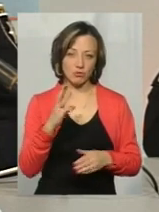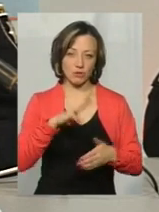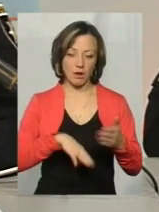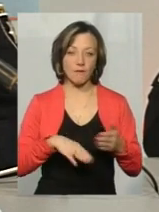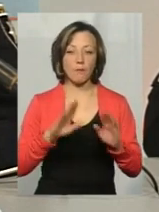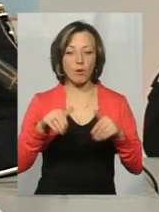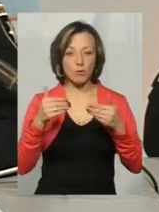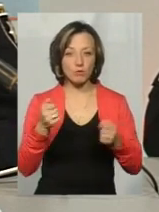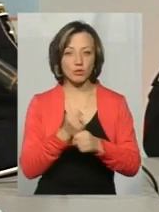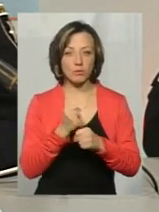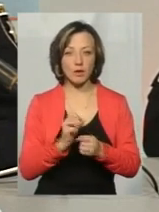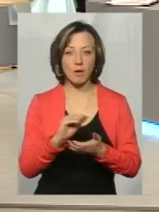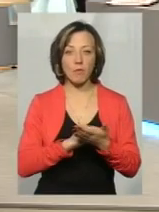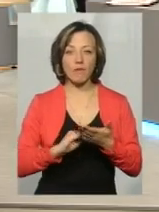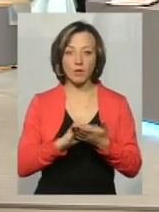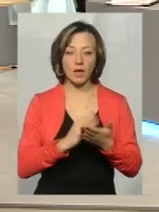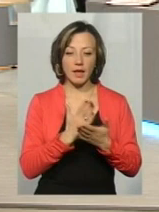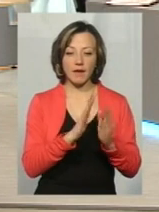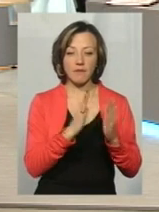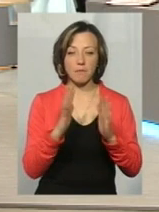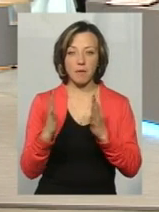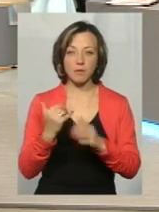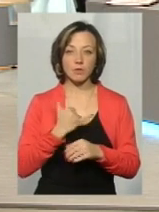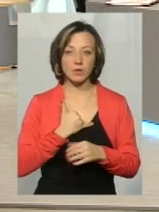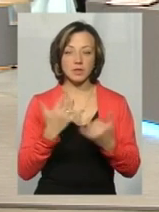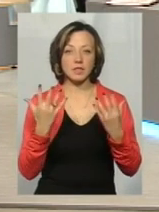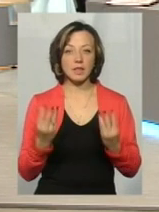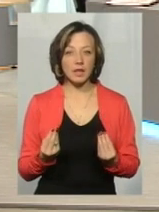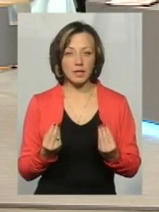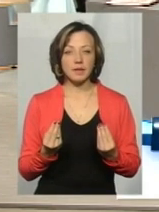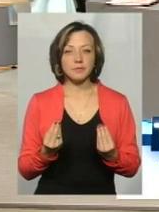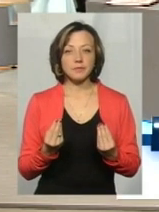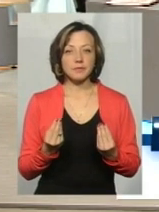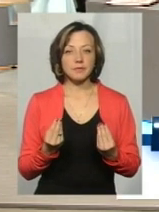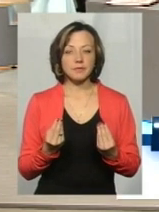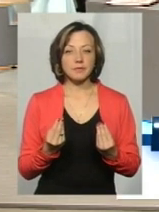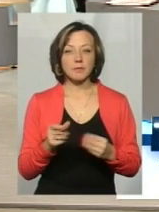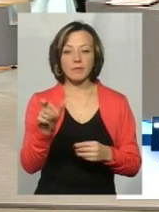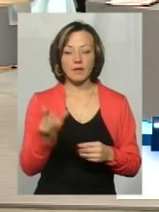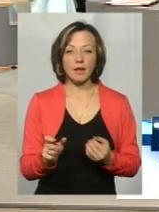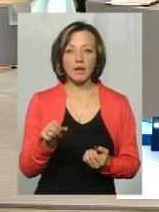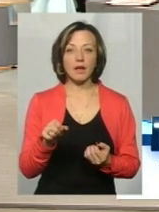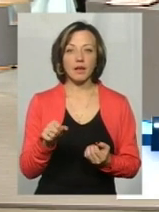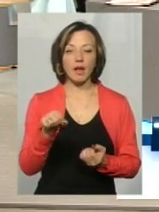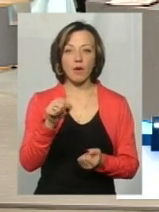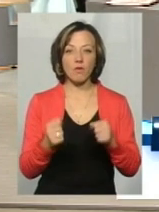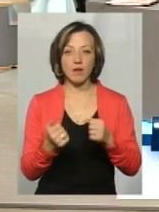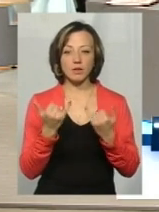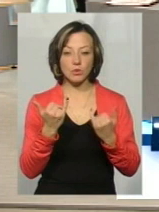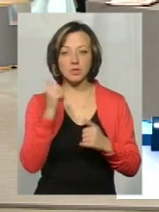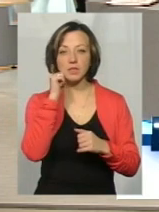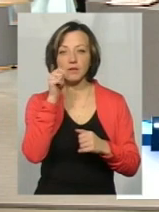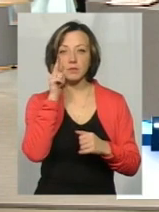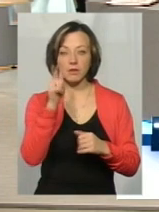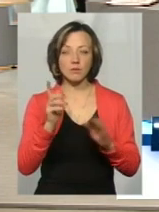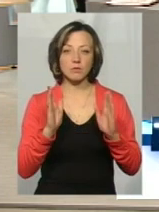того, пропонується зробити повторність. Тобто, є випадки, на сьогоднішній день, скажімо, якщо особа керувала сьогодні, буде керувати завтра, буде